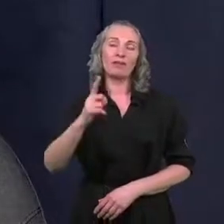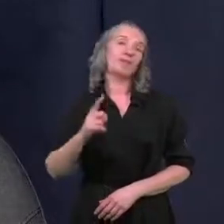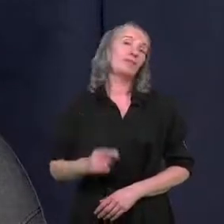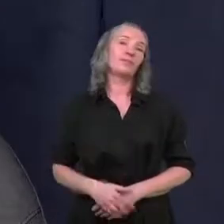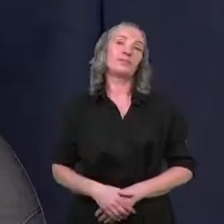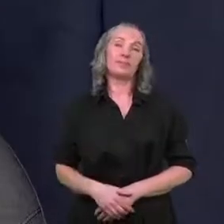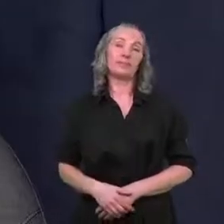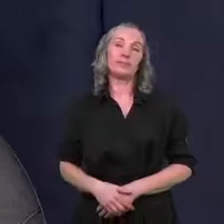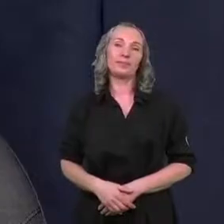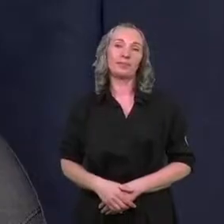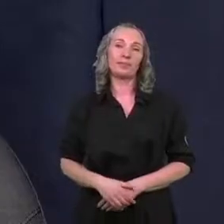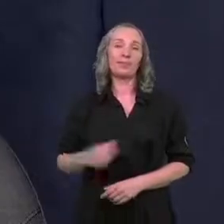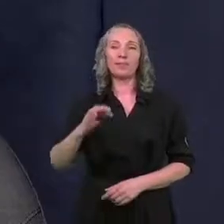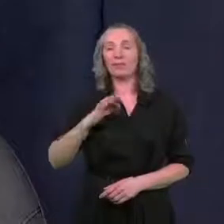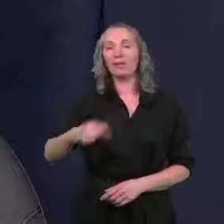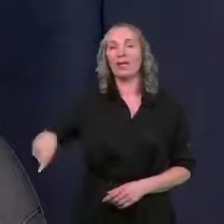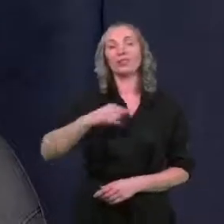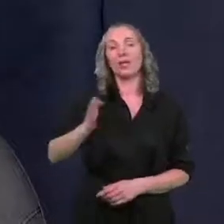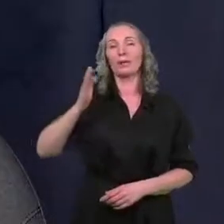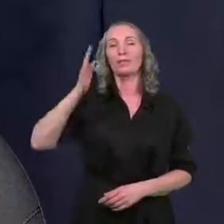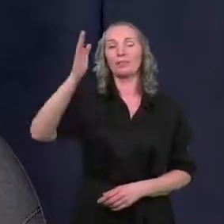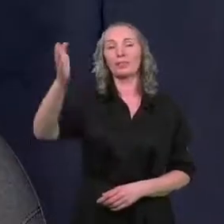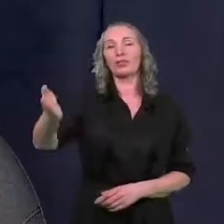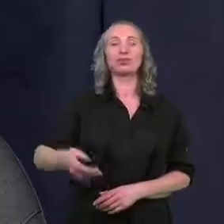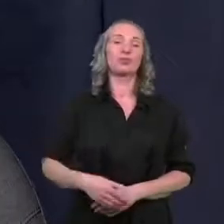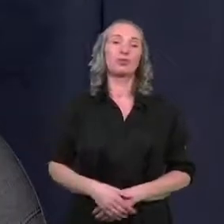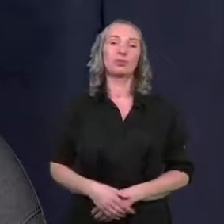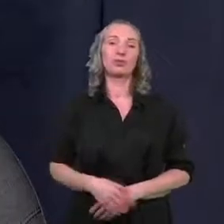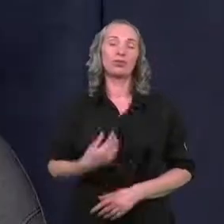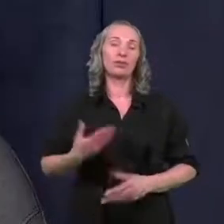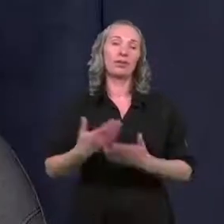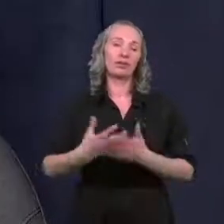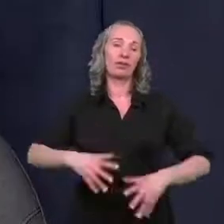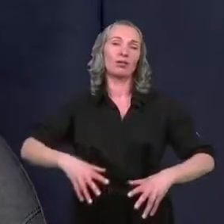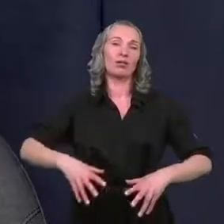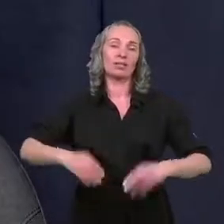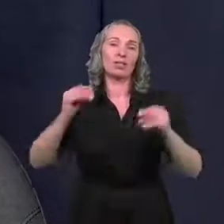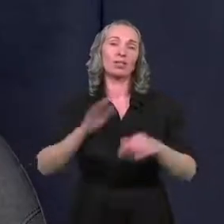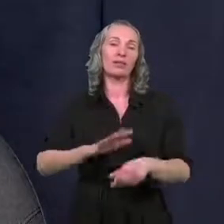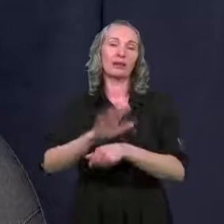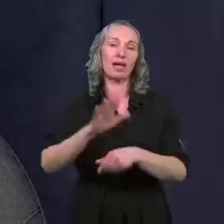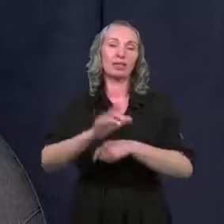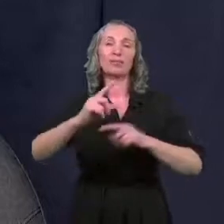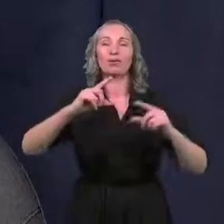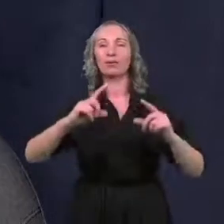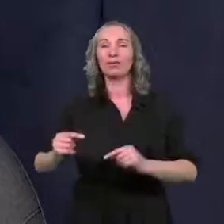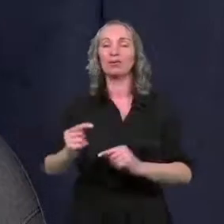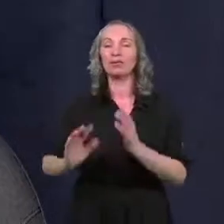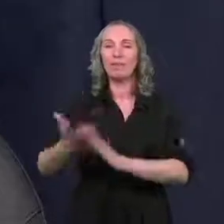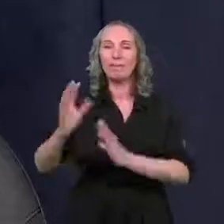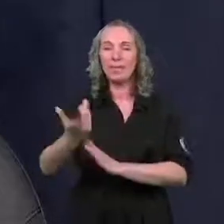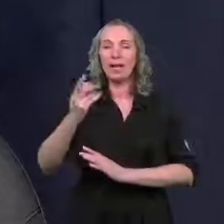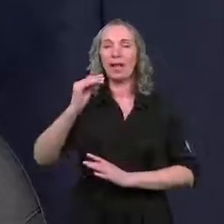jest to nasza przyszłość. Dlatego zaczynamy od transportu niskoemisyjnego.